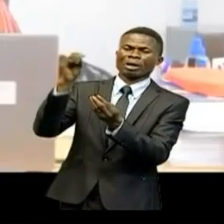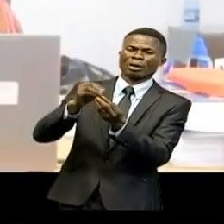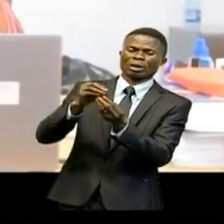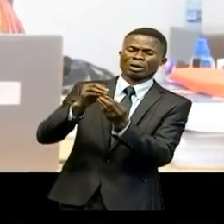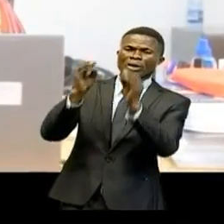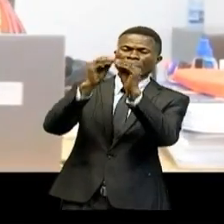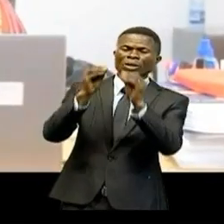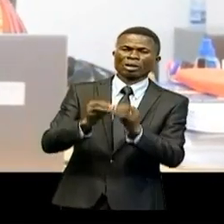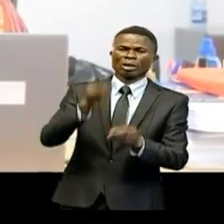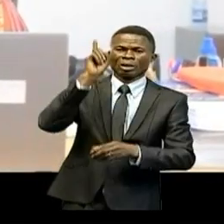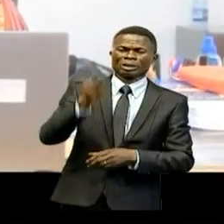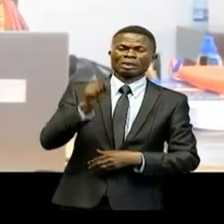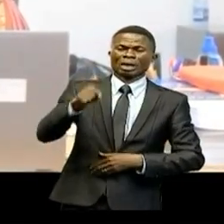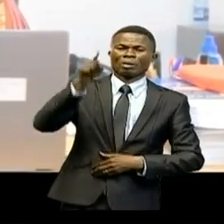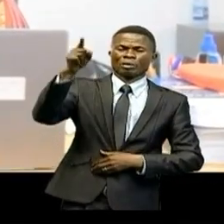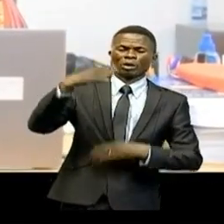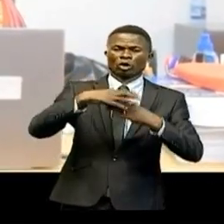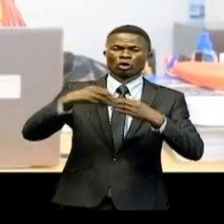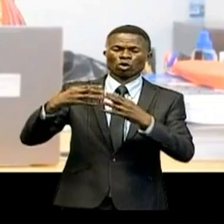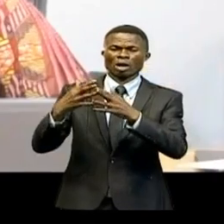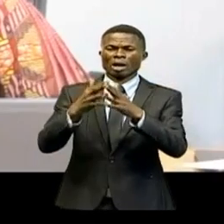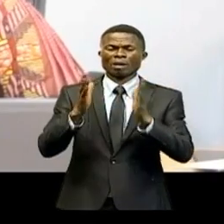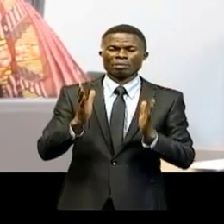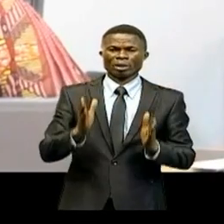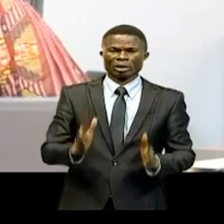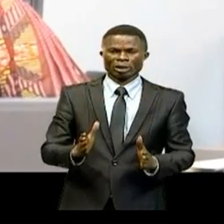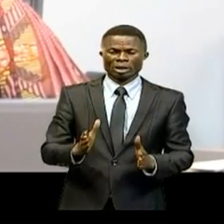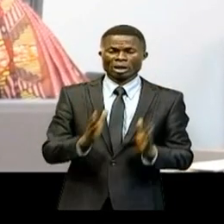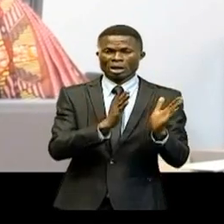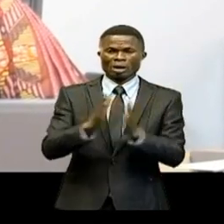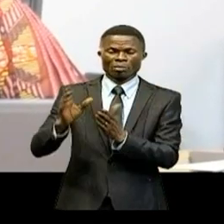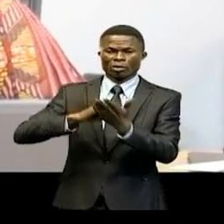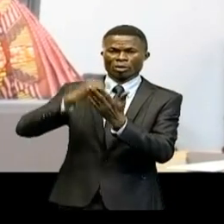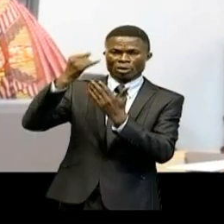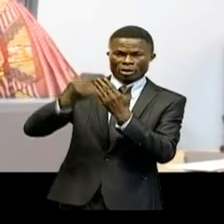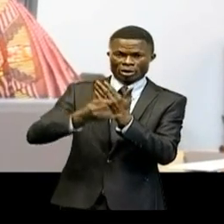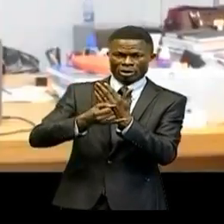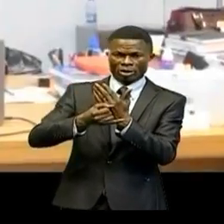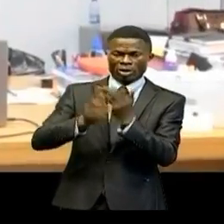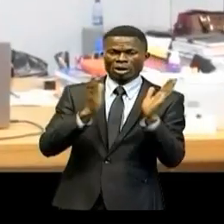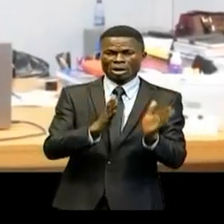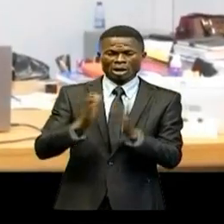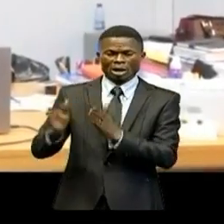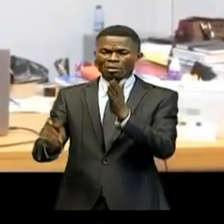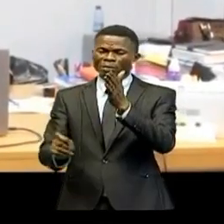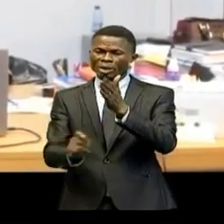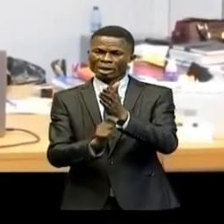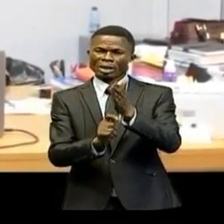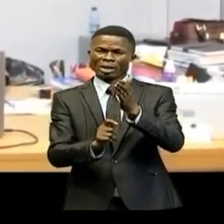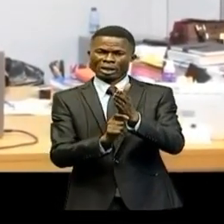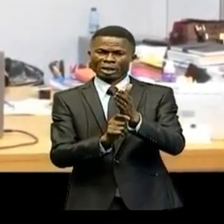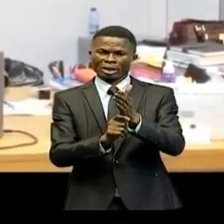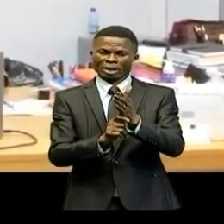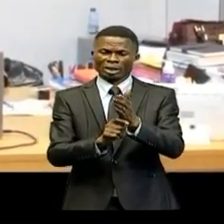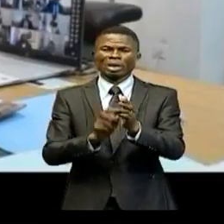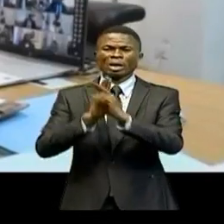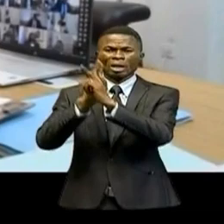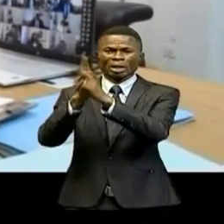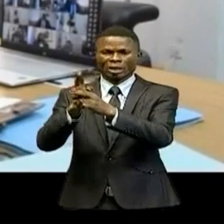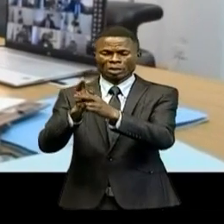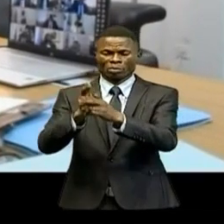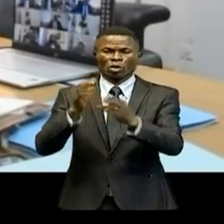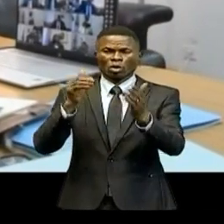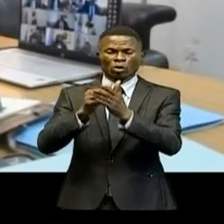montant de 100 millions de dollars américains destinés au projet de préparation stratégique et de réponse à la COVID